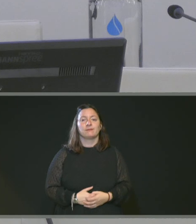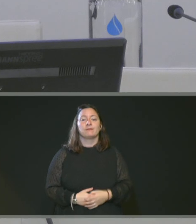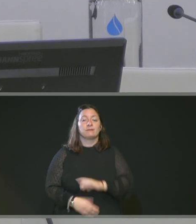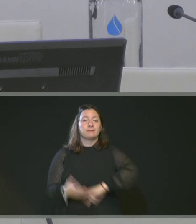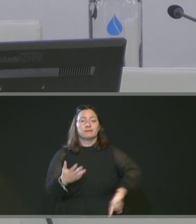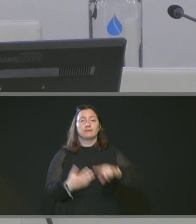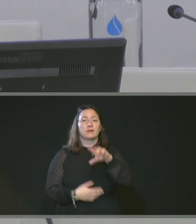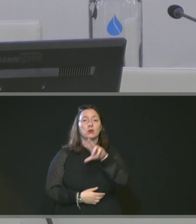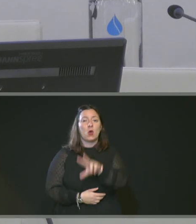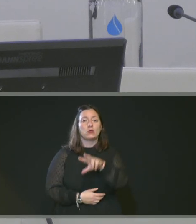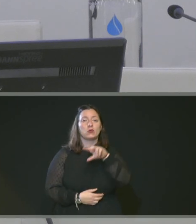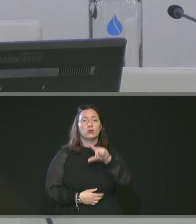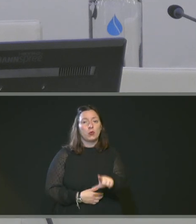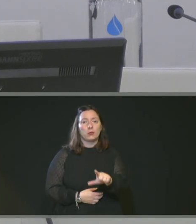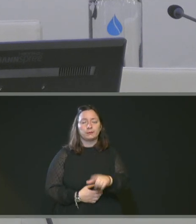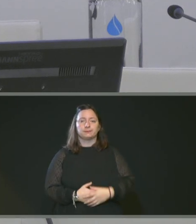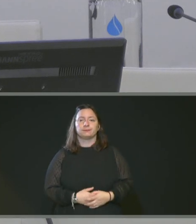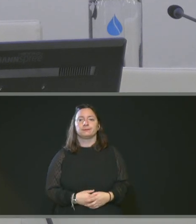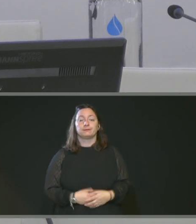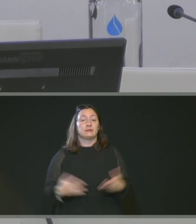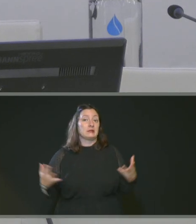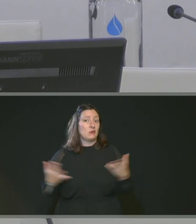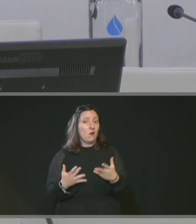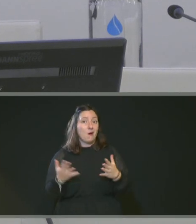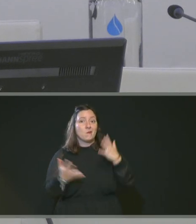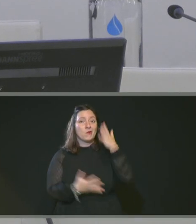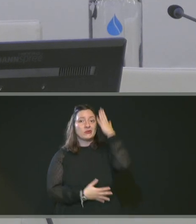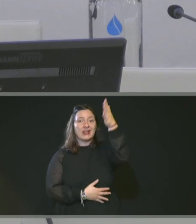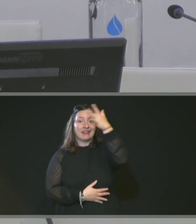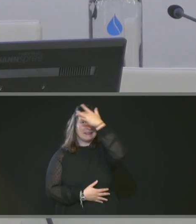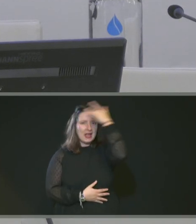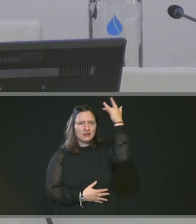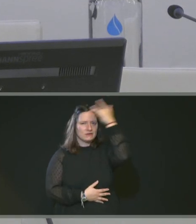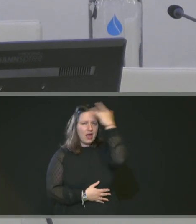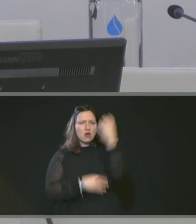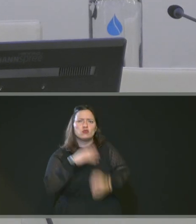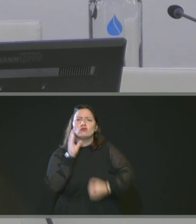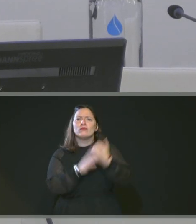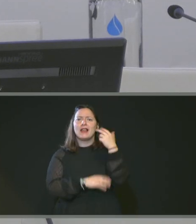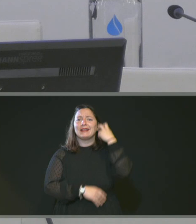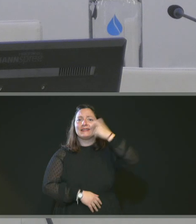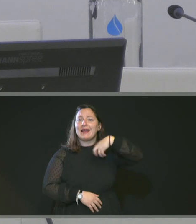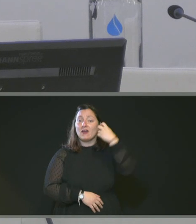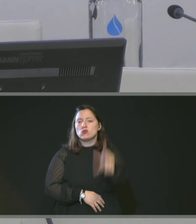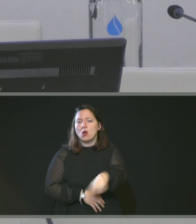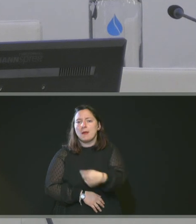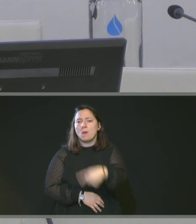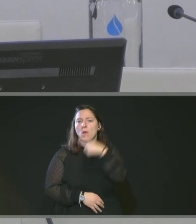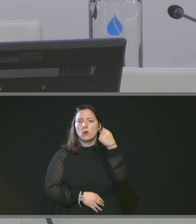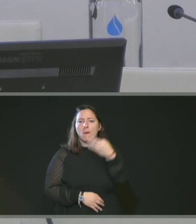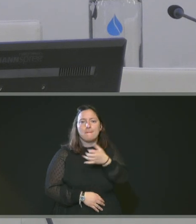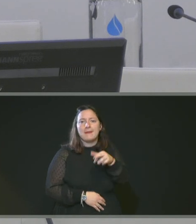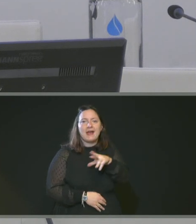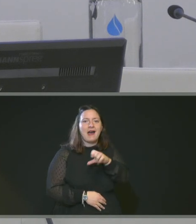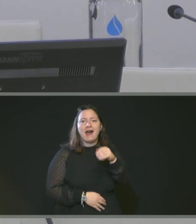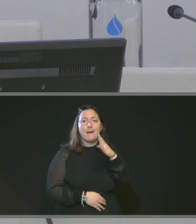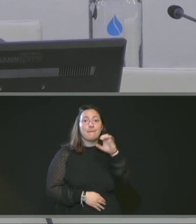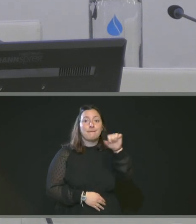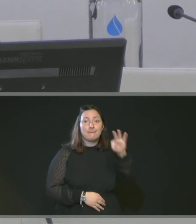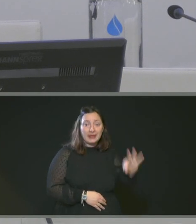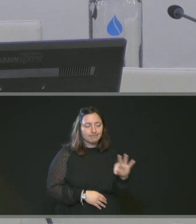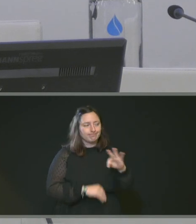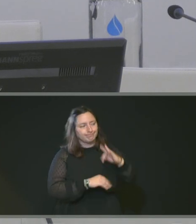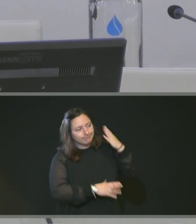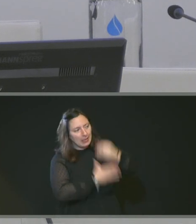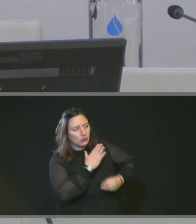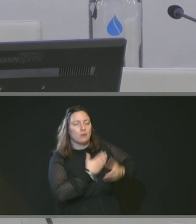nous avons le numéro 32. s'agit du grand projet Sainz-Vert-Nouvelle-Garde. Normalement, c'est Joudé Merabé qui l'aurait présenté. Mais, comme je vous dit, il n